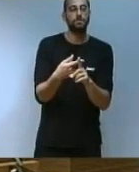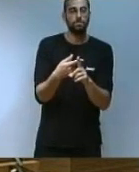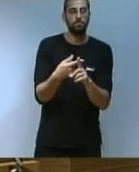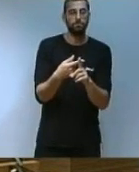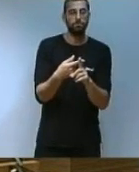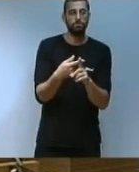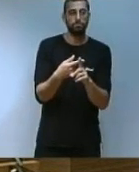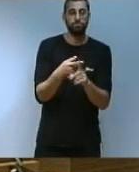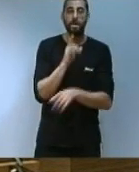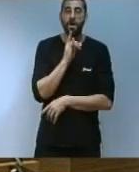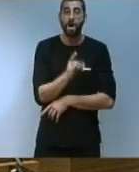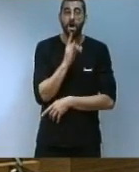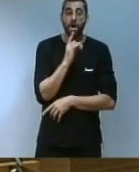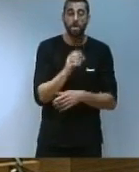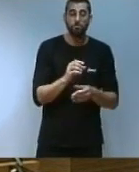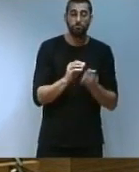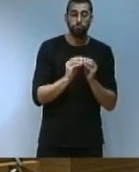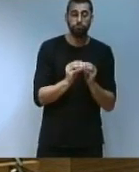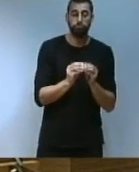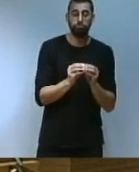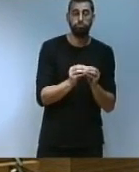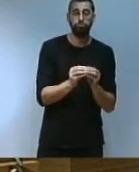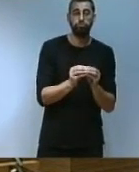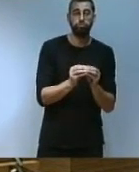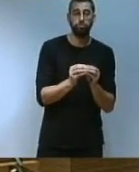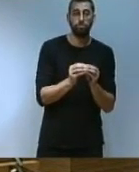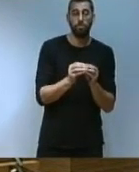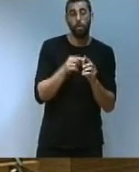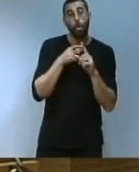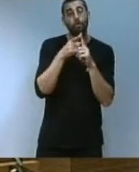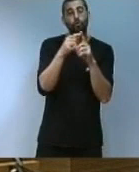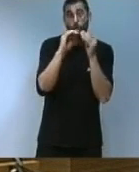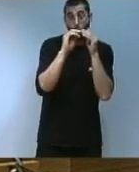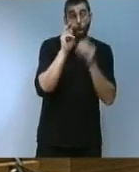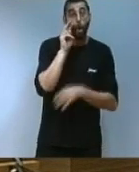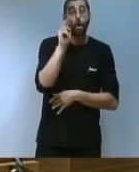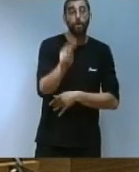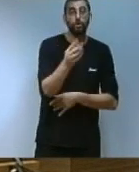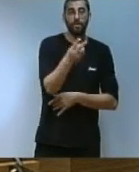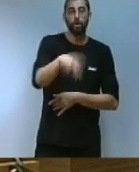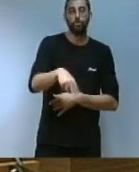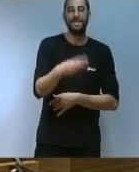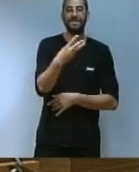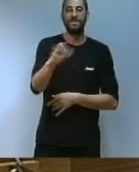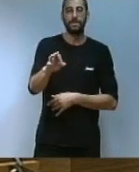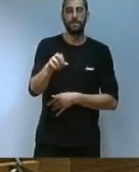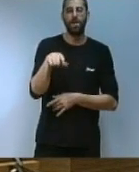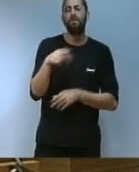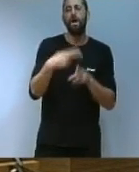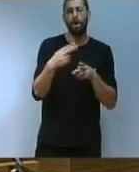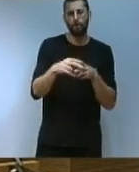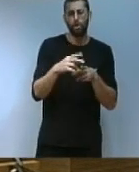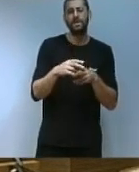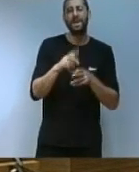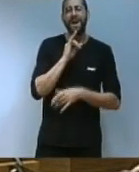d'impuls a la cogeneració de la comunitat valenciana a l'horitzó 2030 i que és part fonamental de la nostra política energètica